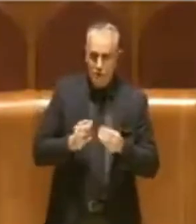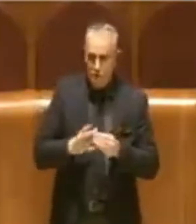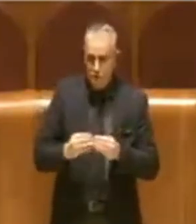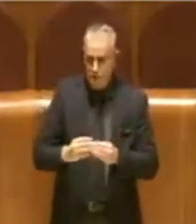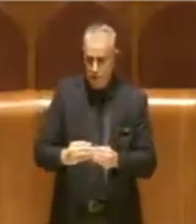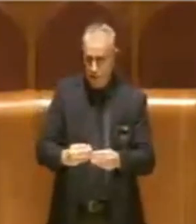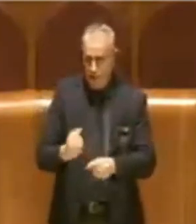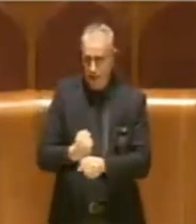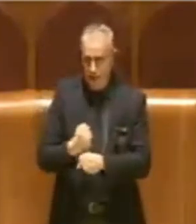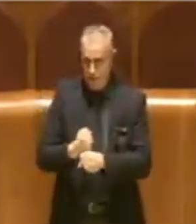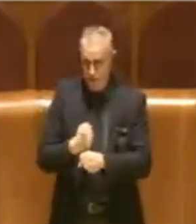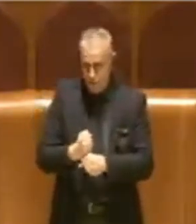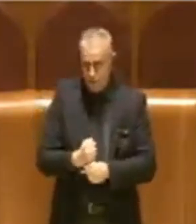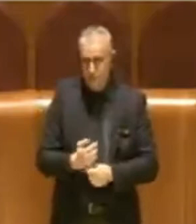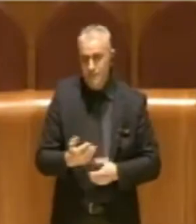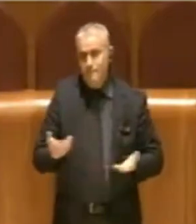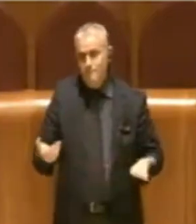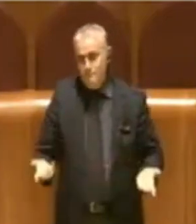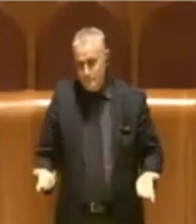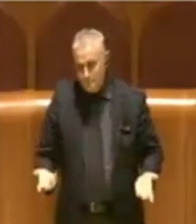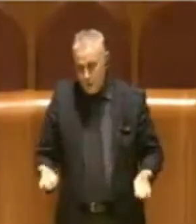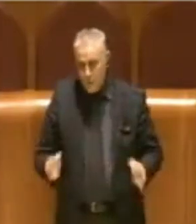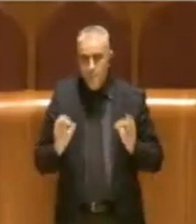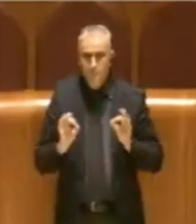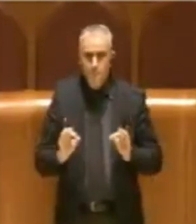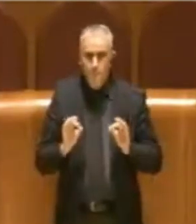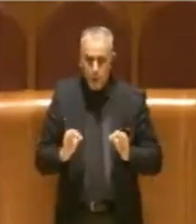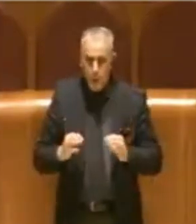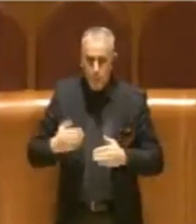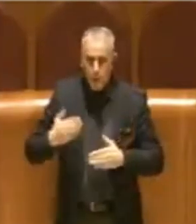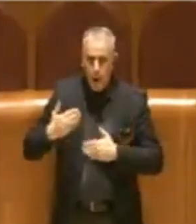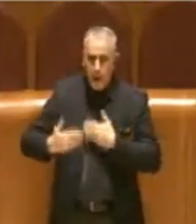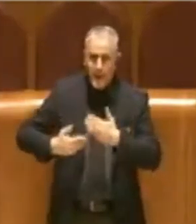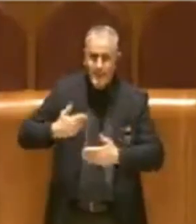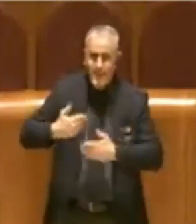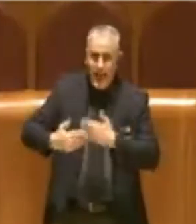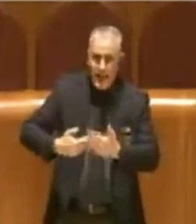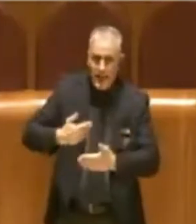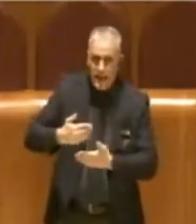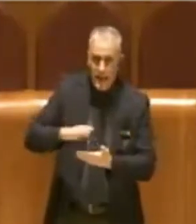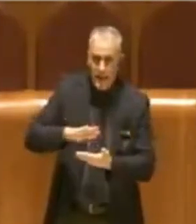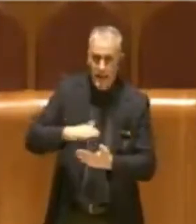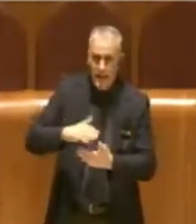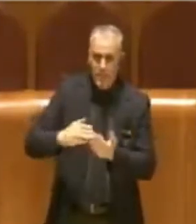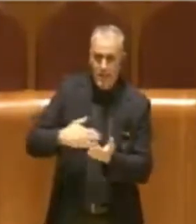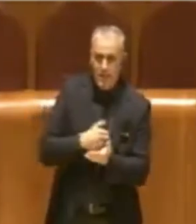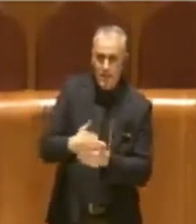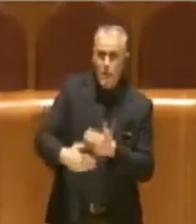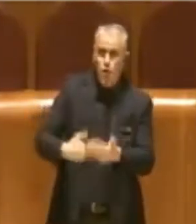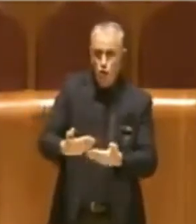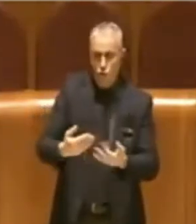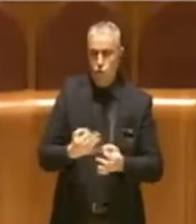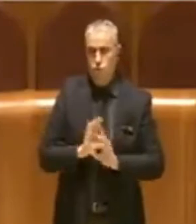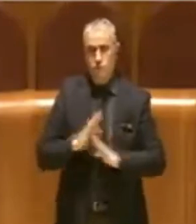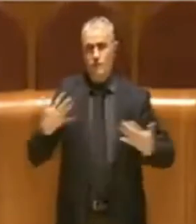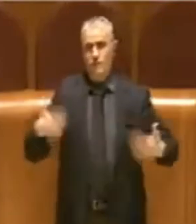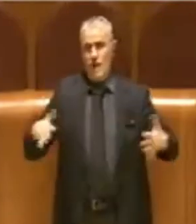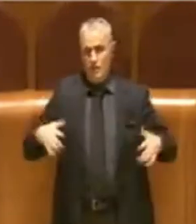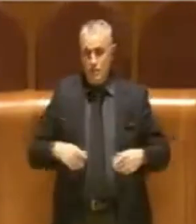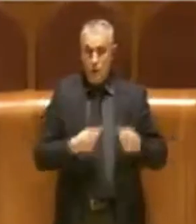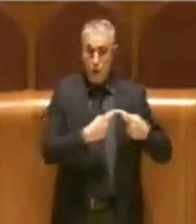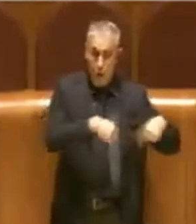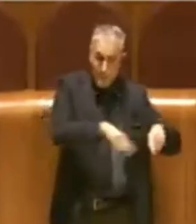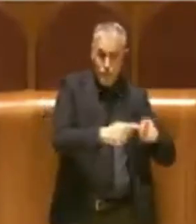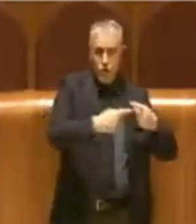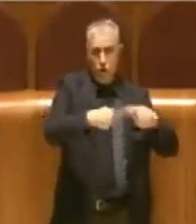Quindi, diciamo, da un punto di vista di iter procedurale siamo a posto, però nelle varie commissioni che